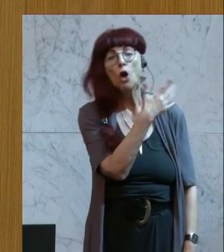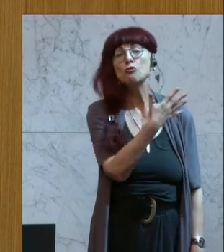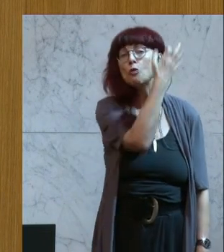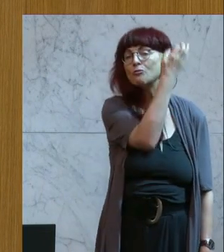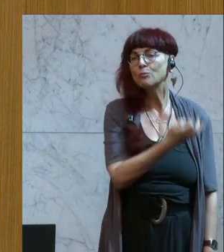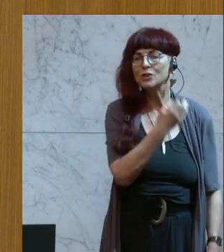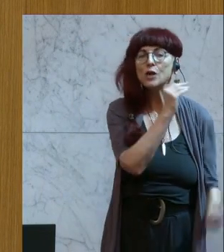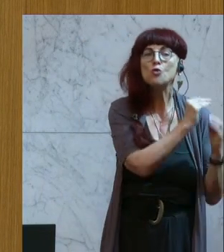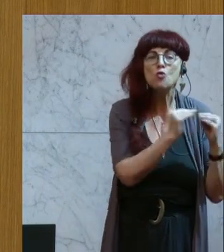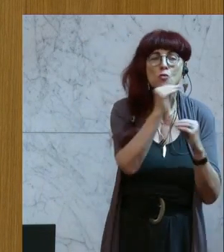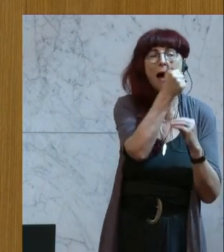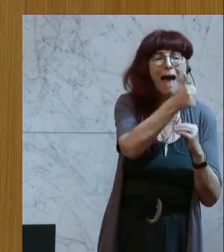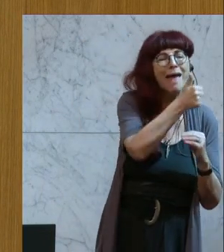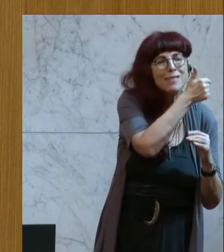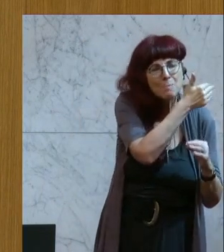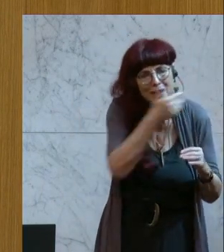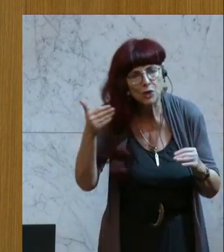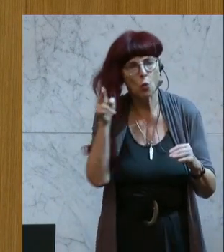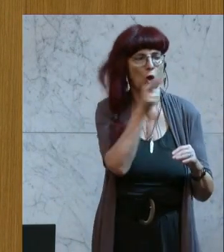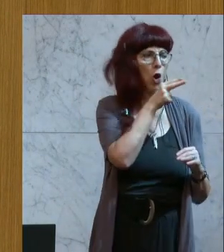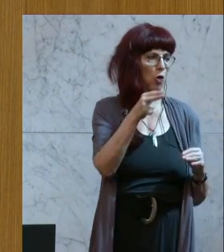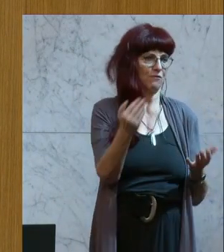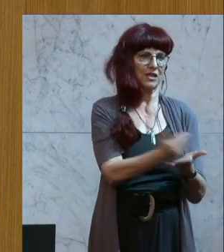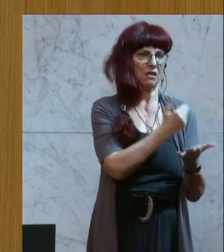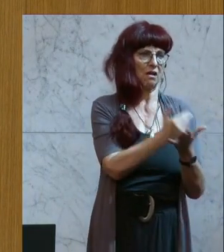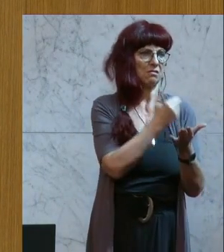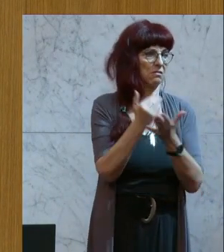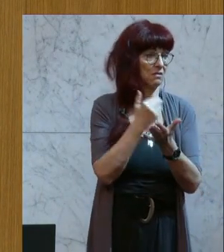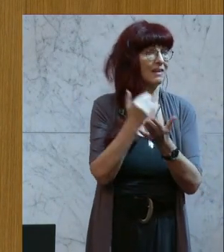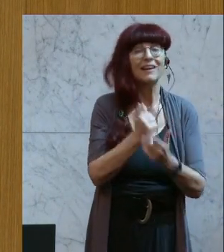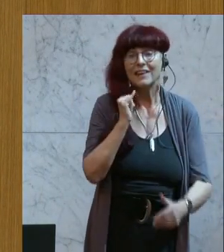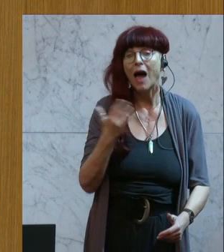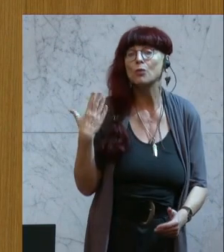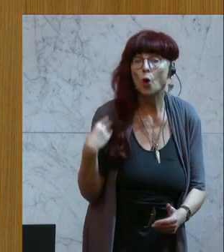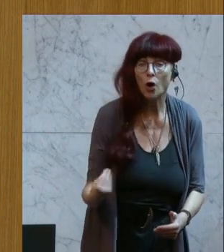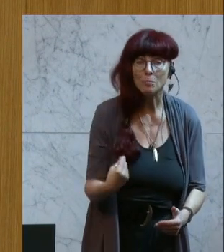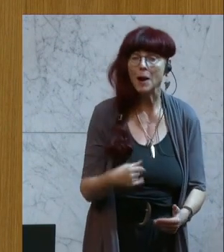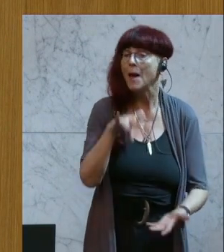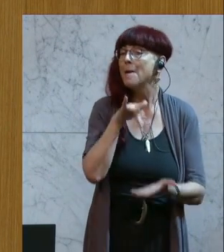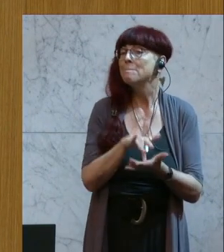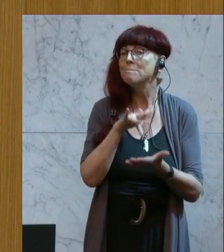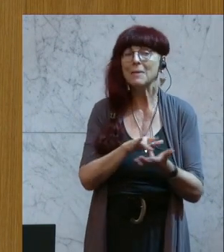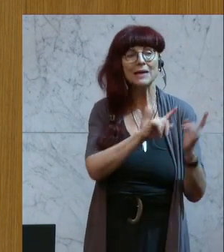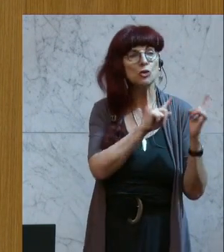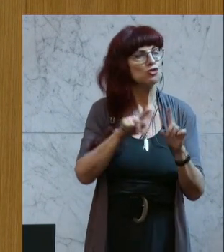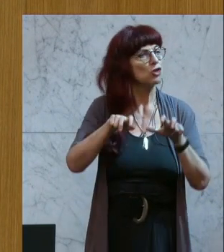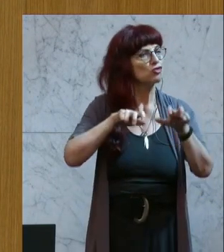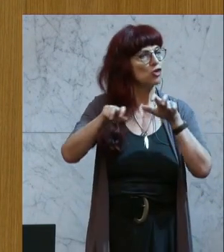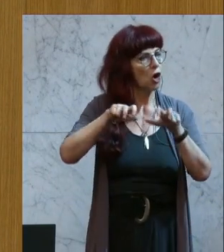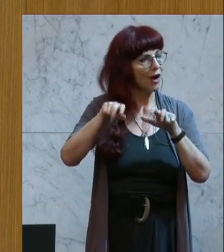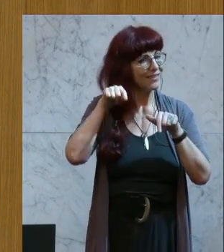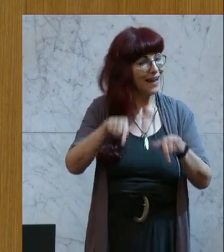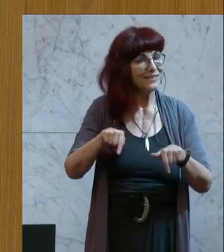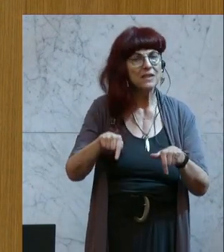über einer Million Euro haben. Ja, nochmals, mit der Besteuerung des Mittelstandes, das ist einfach ein